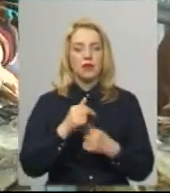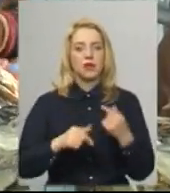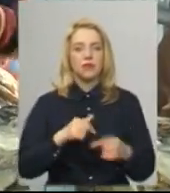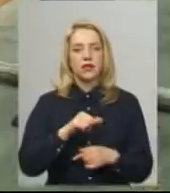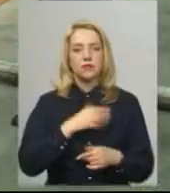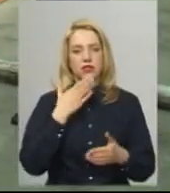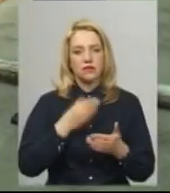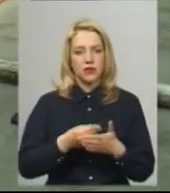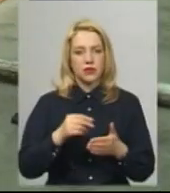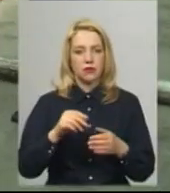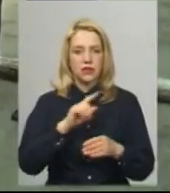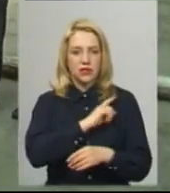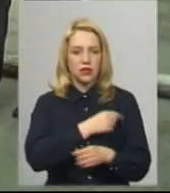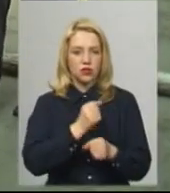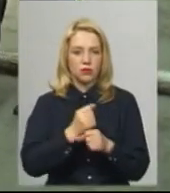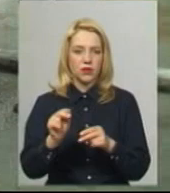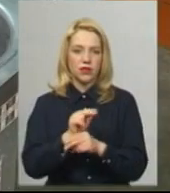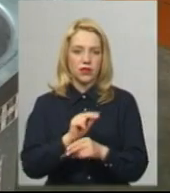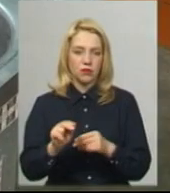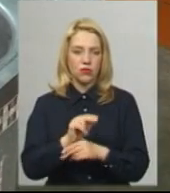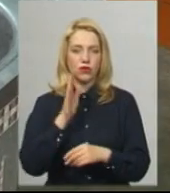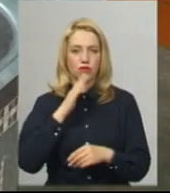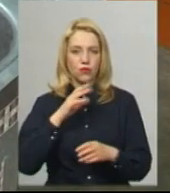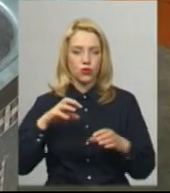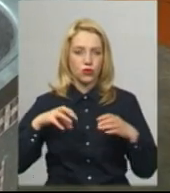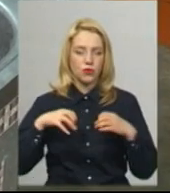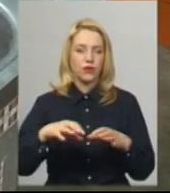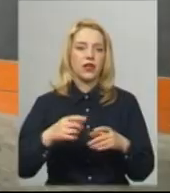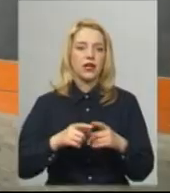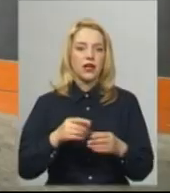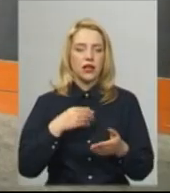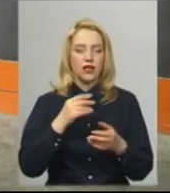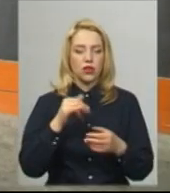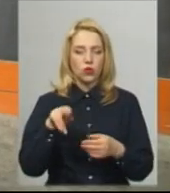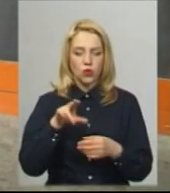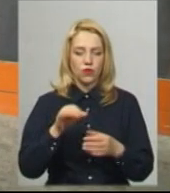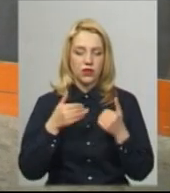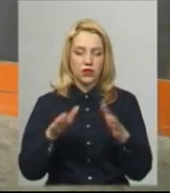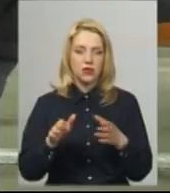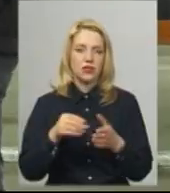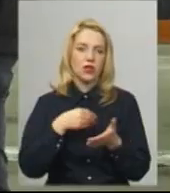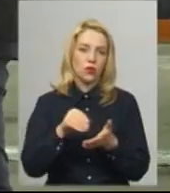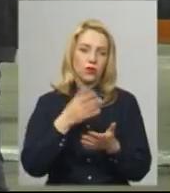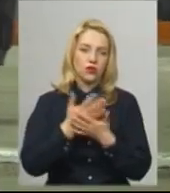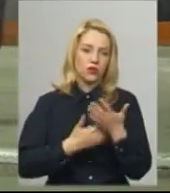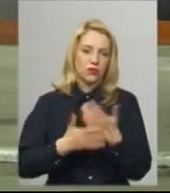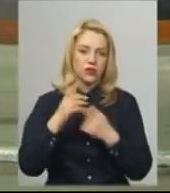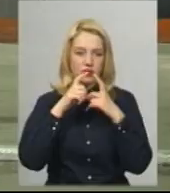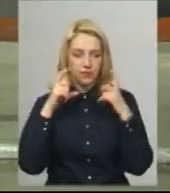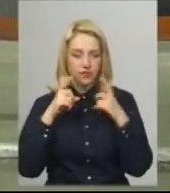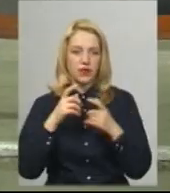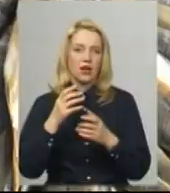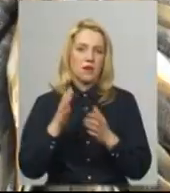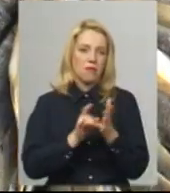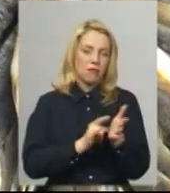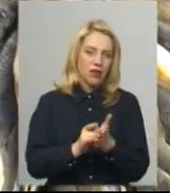ринку, підвели світло та проточну воду у павільйони. До відкриття закупили дезінфектори і антисептики для рук, рукавички, рідке мило, вологі